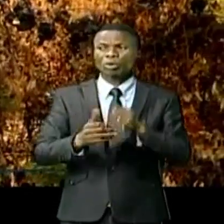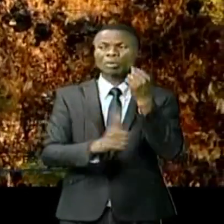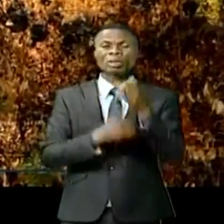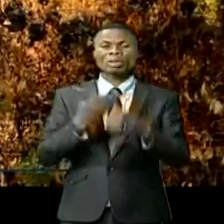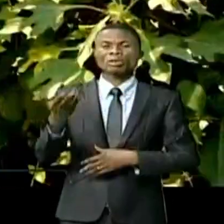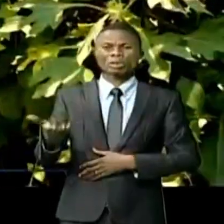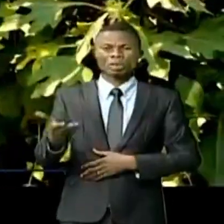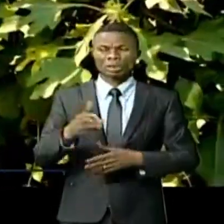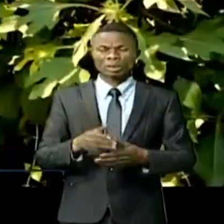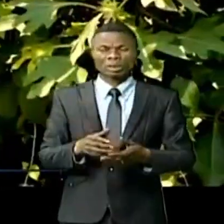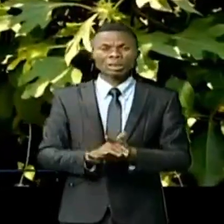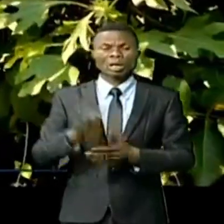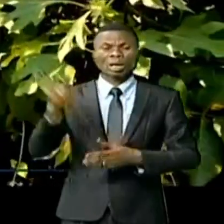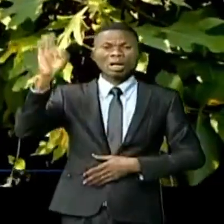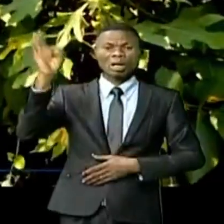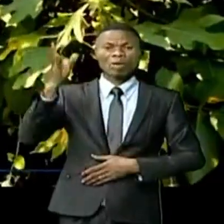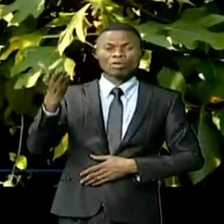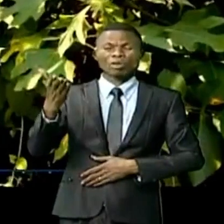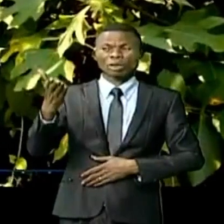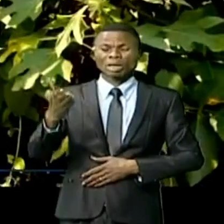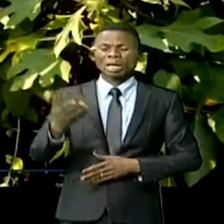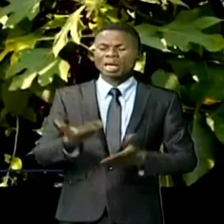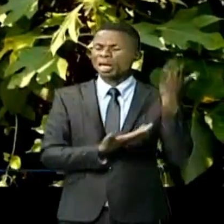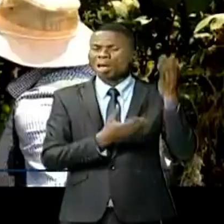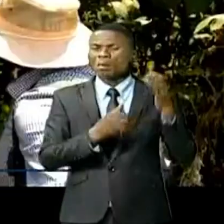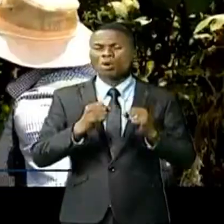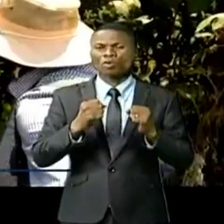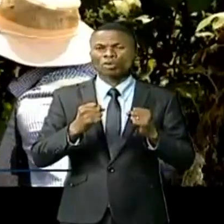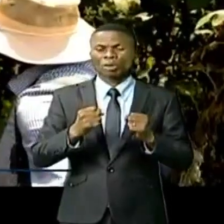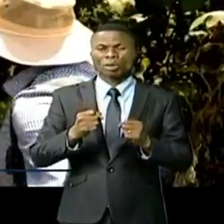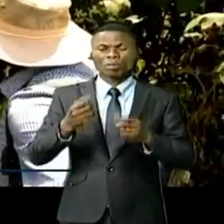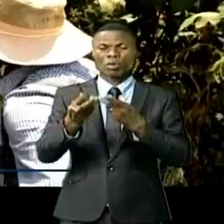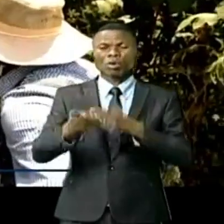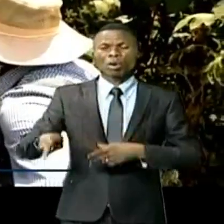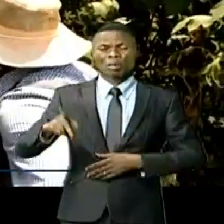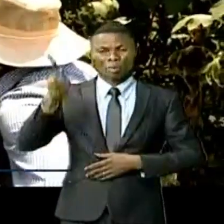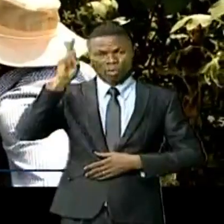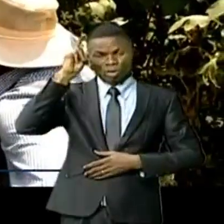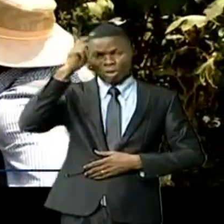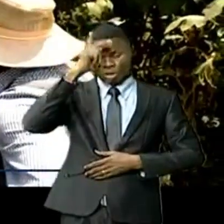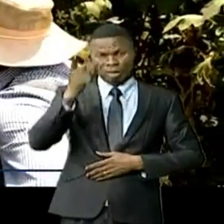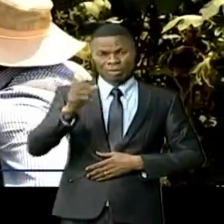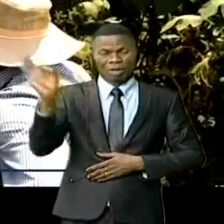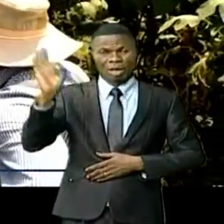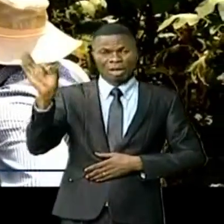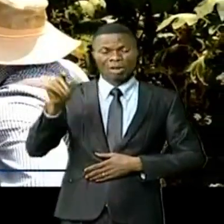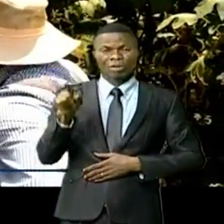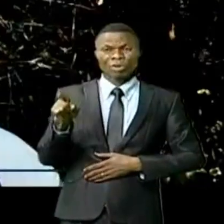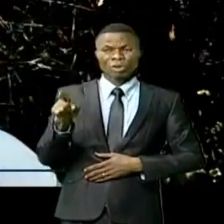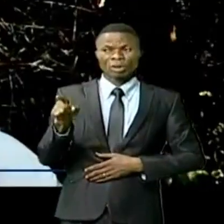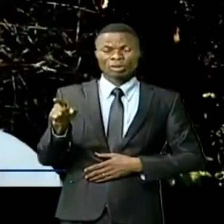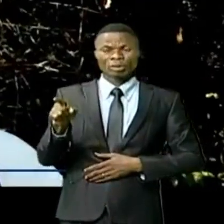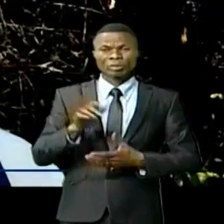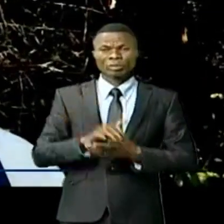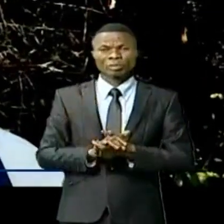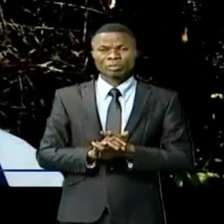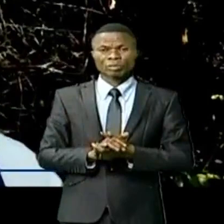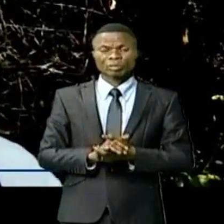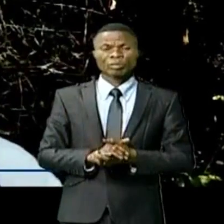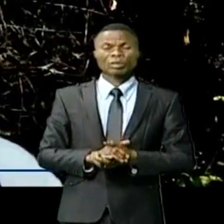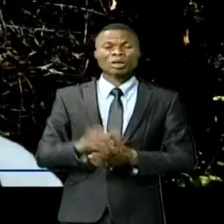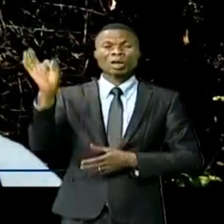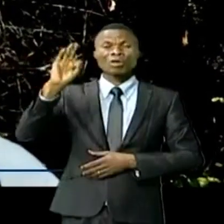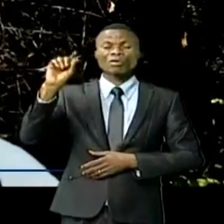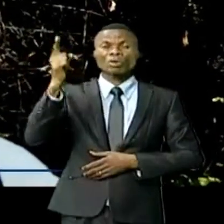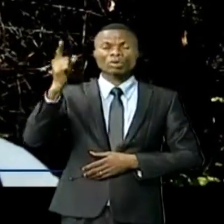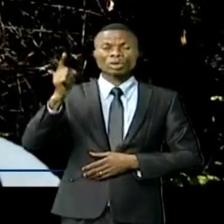sommes ici dans une forêt qui est d'une très grande importance pour le Okatanga, la forêt de la Louise Wichy. C'est la seule forêt